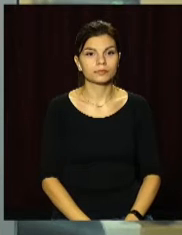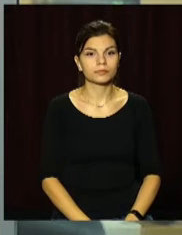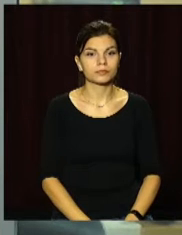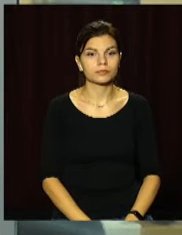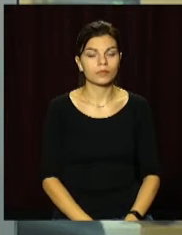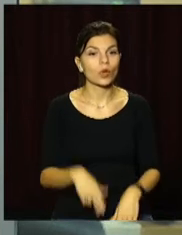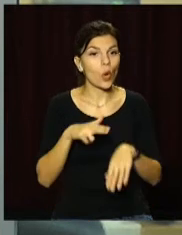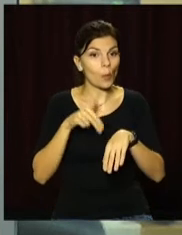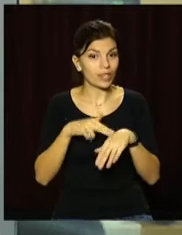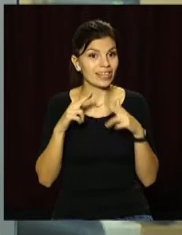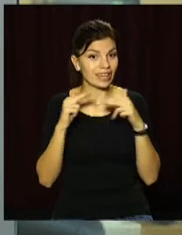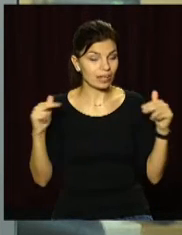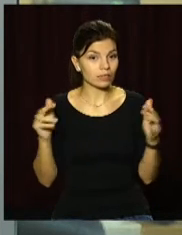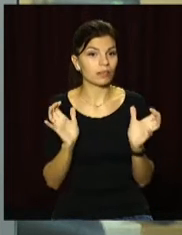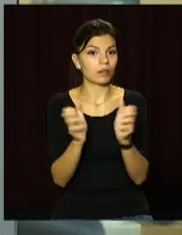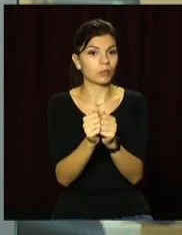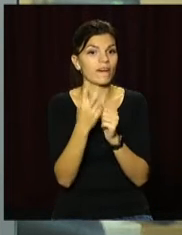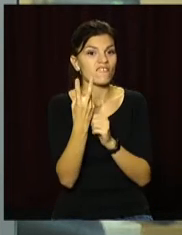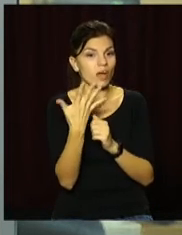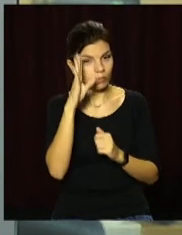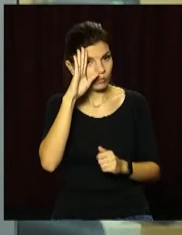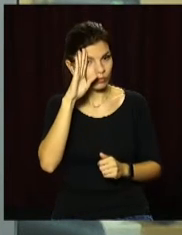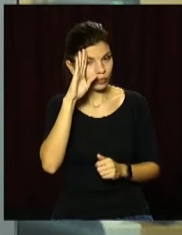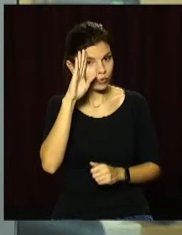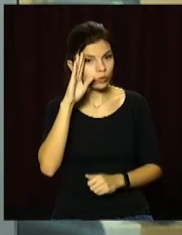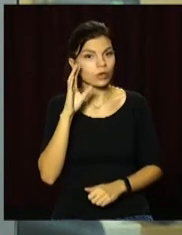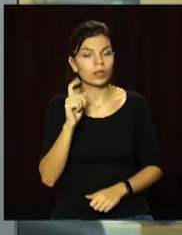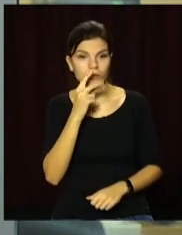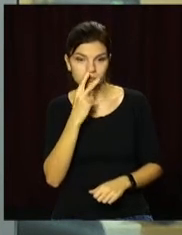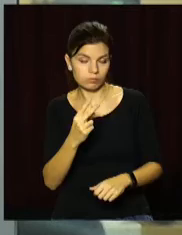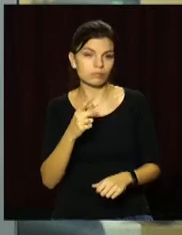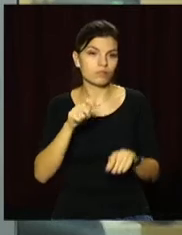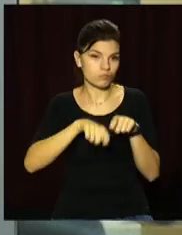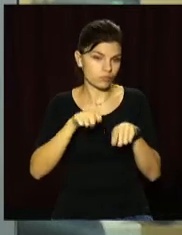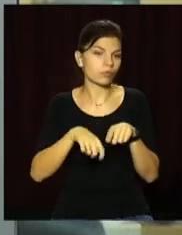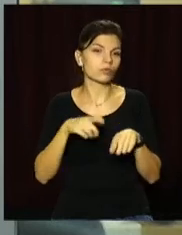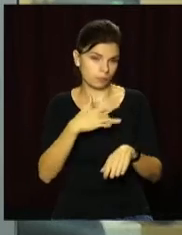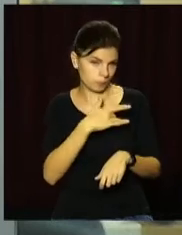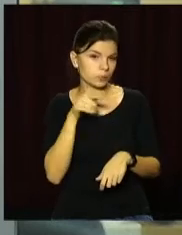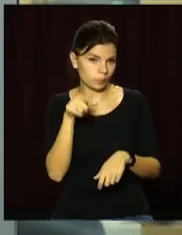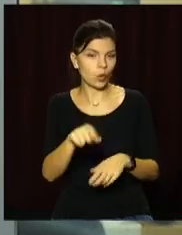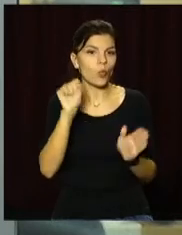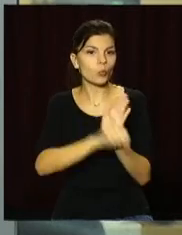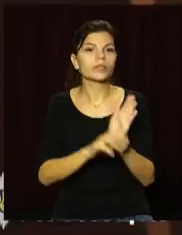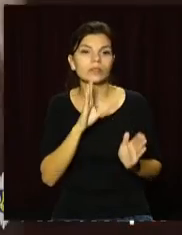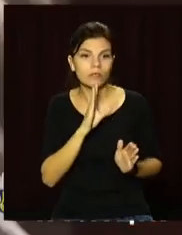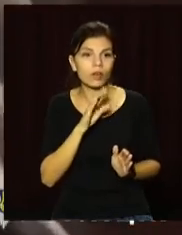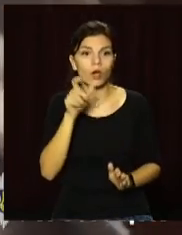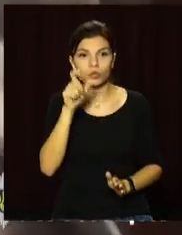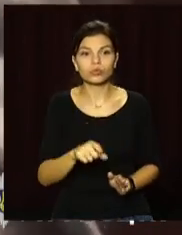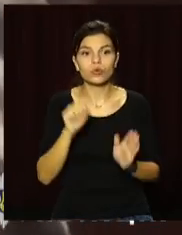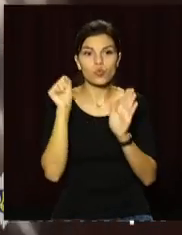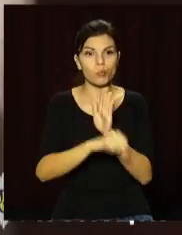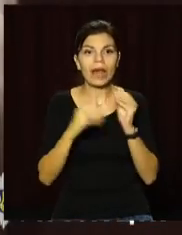Поліція Дніпра затримала 25-річного чоловіка за підозрою у вбивстві місцевої жительки. Зловмисник на ніс